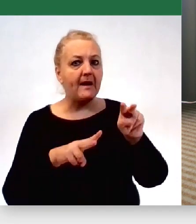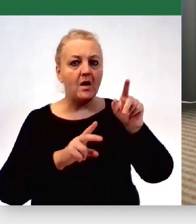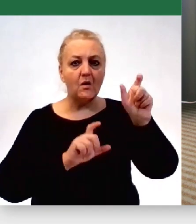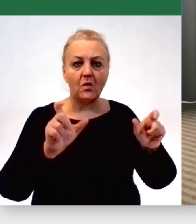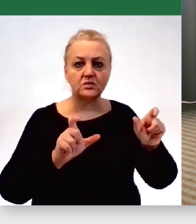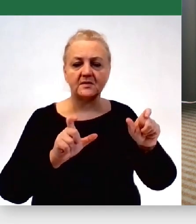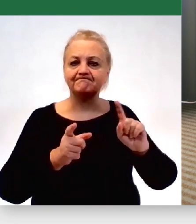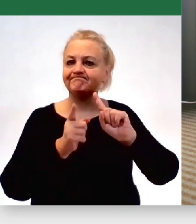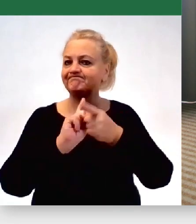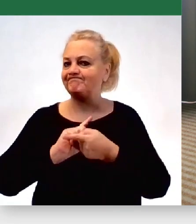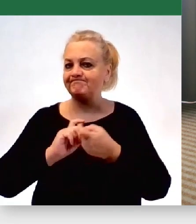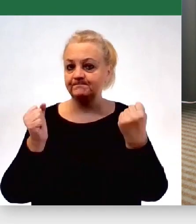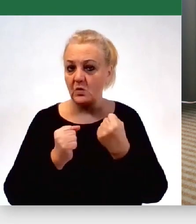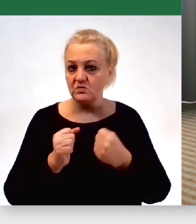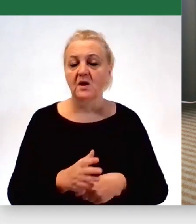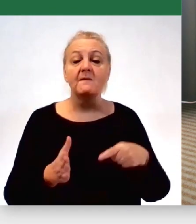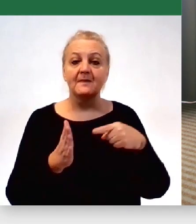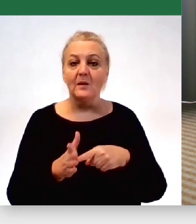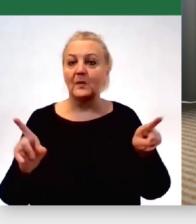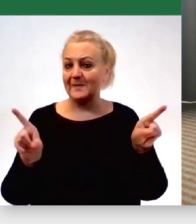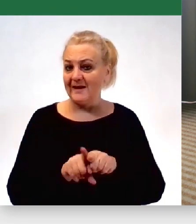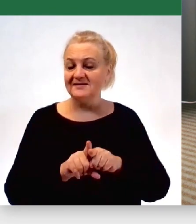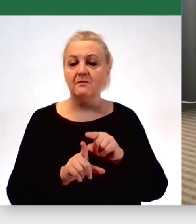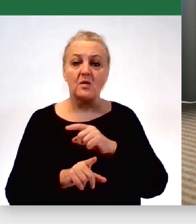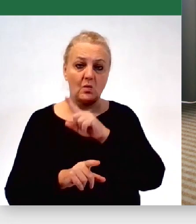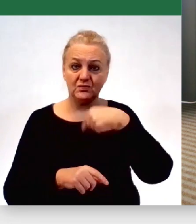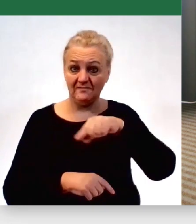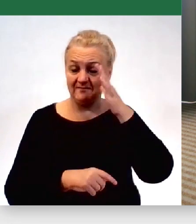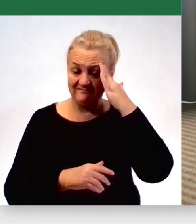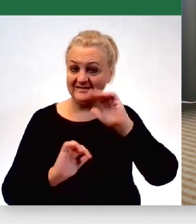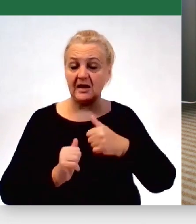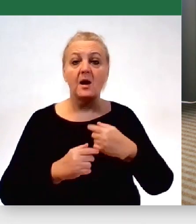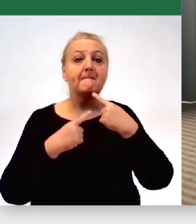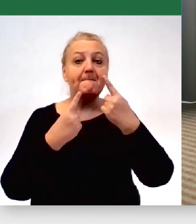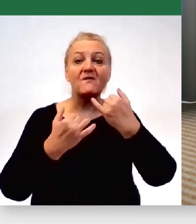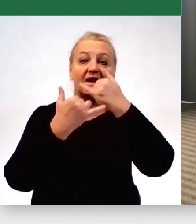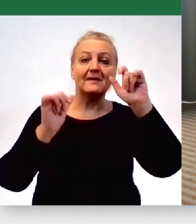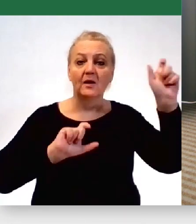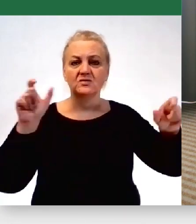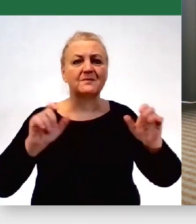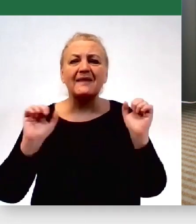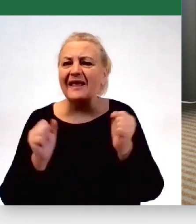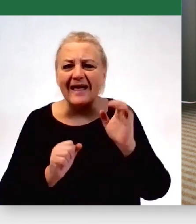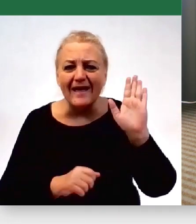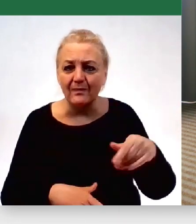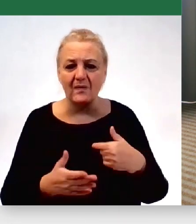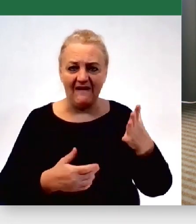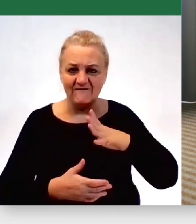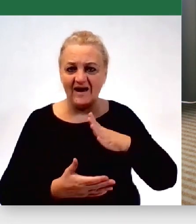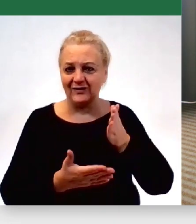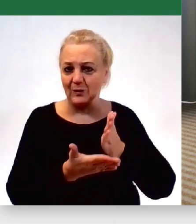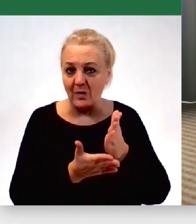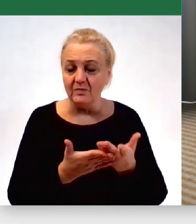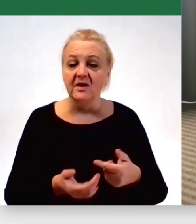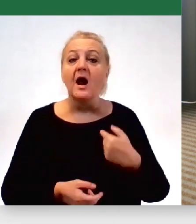zmienia się diametralnie. Co więcej, oni idą i mówią o tym innym, żeby się nie bali, że warto pomóc. U nas